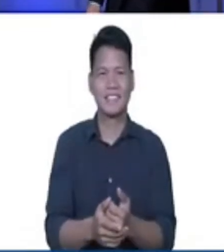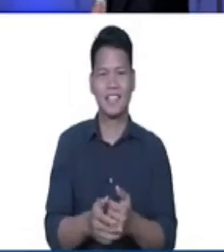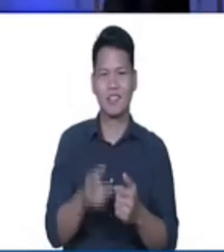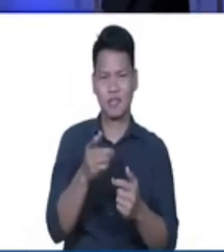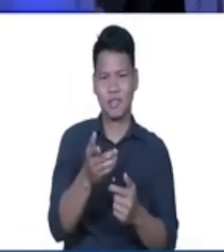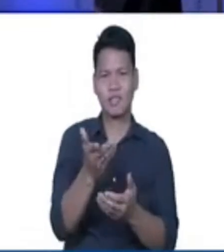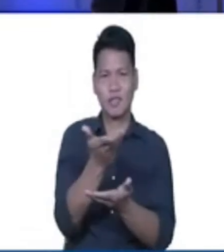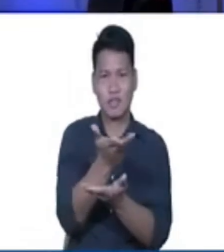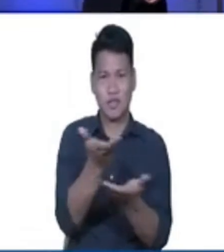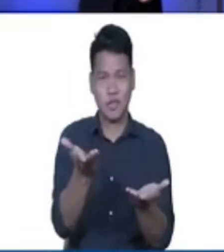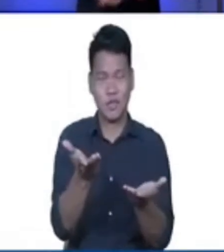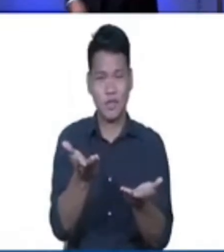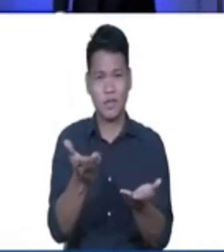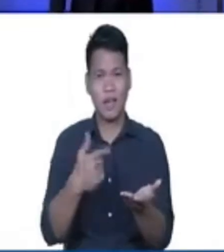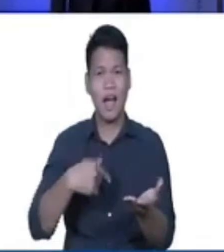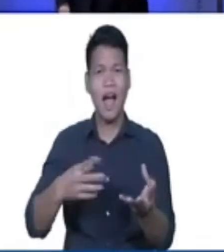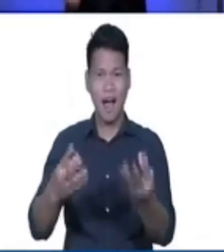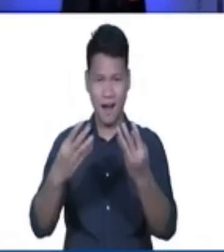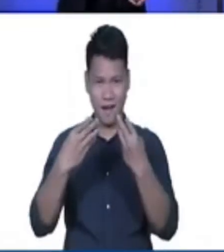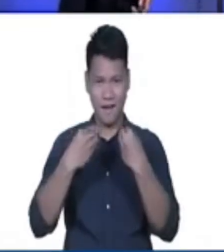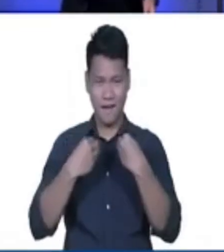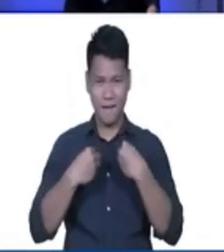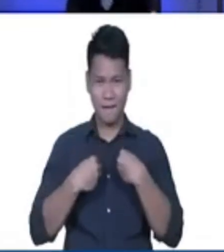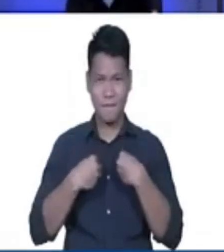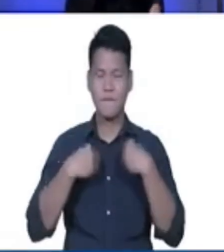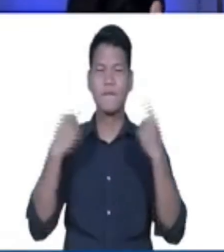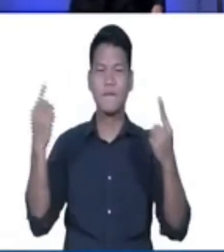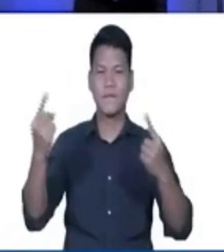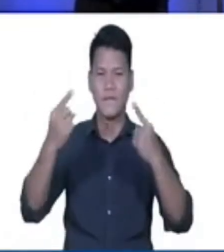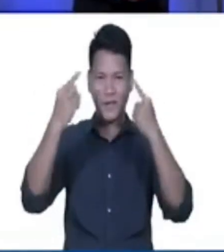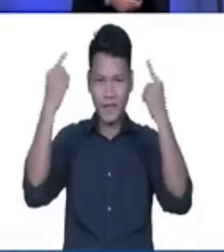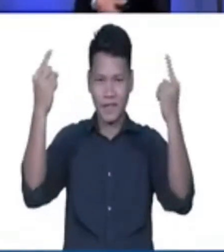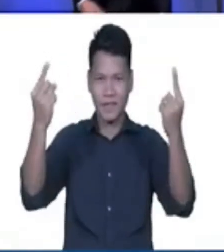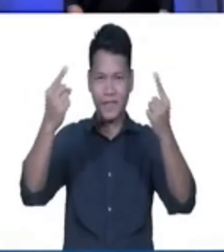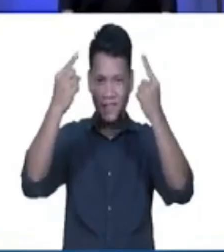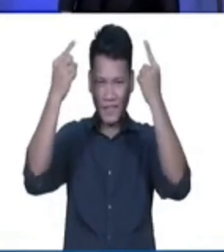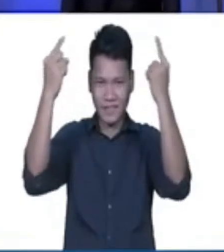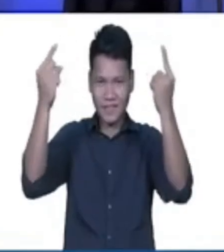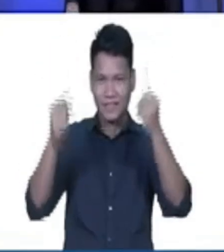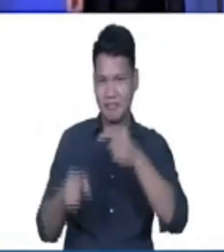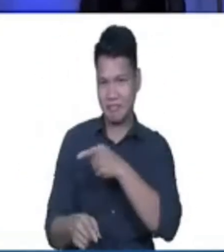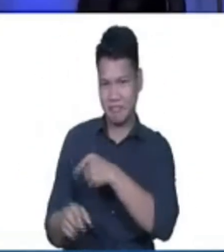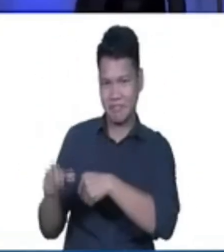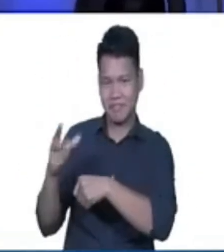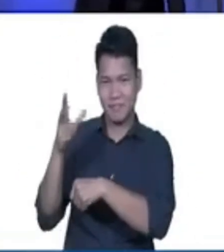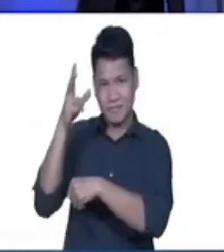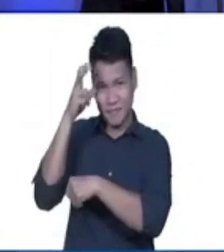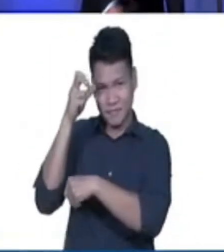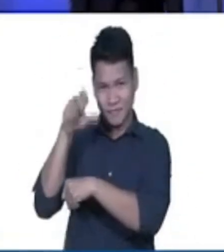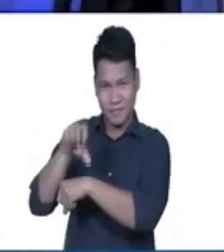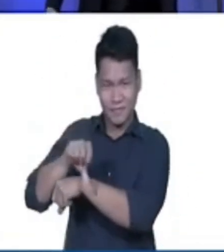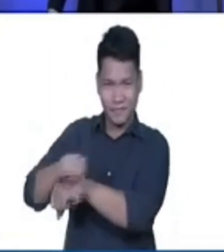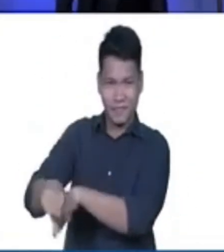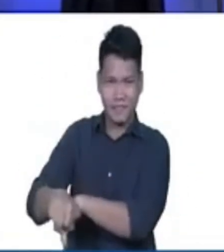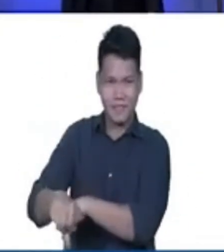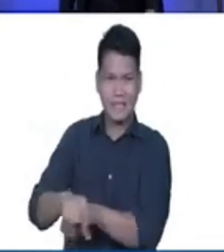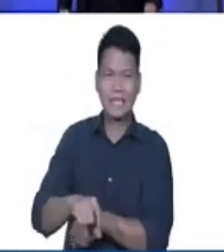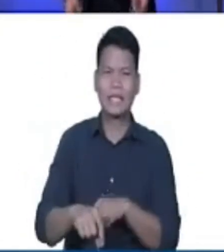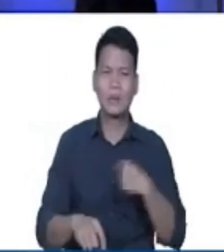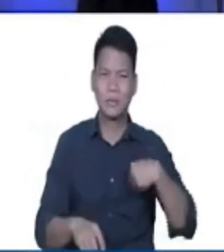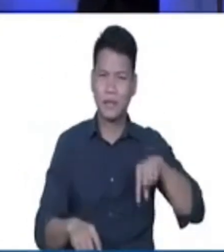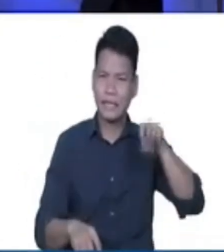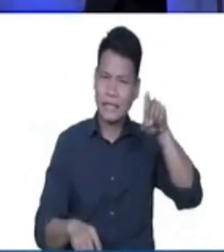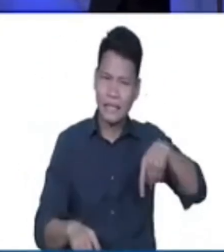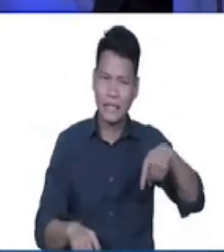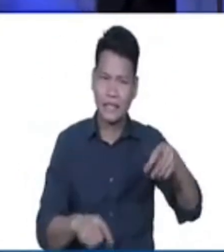magkakaroon ng victory over the enemy. Pero kinakailangan po natin ang